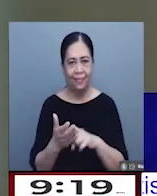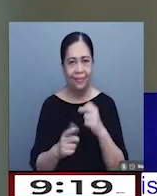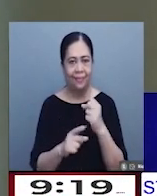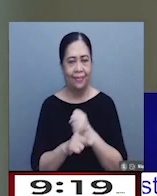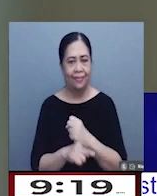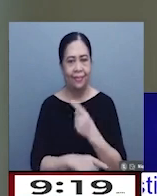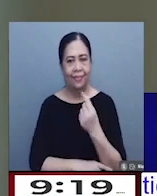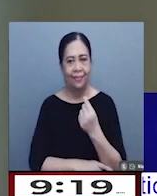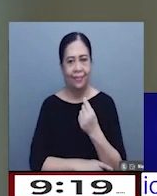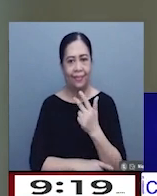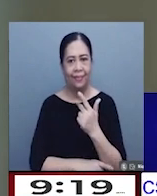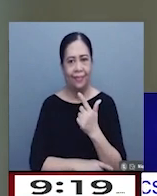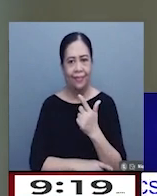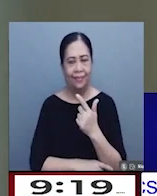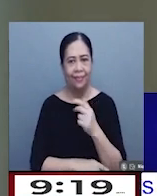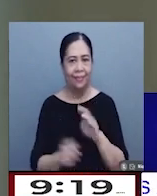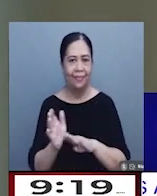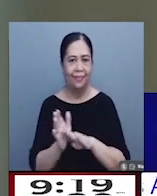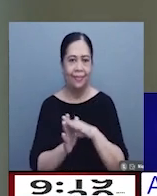2023 Inflation.